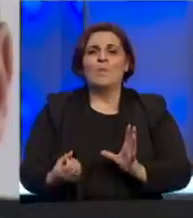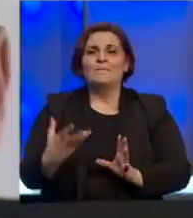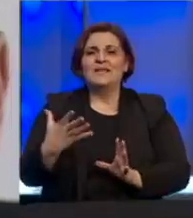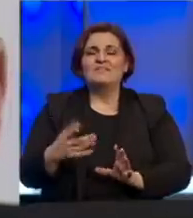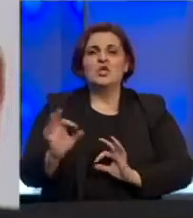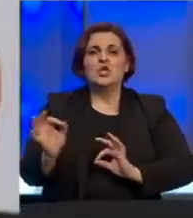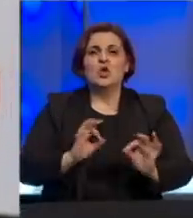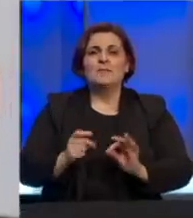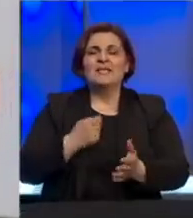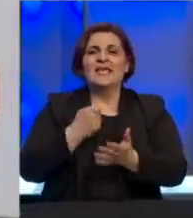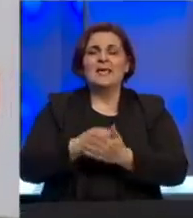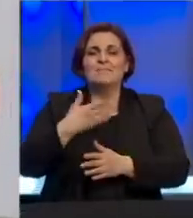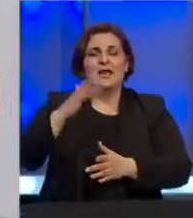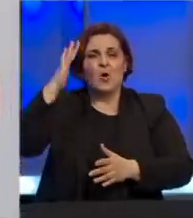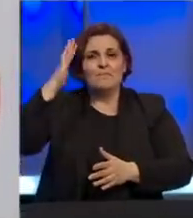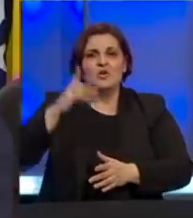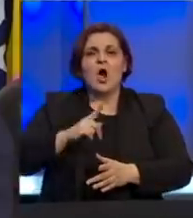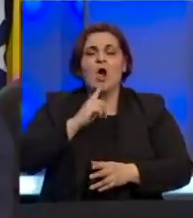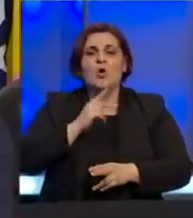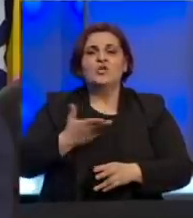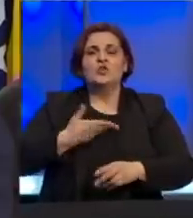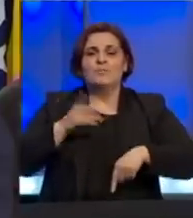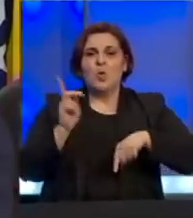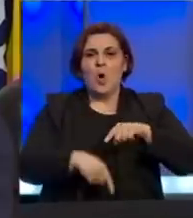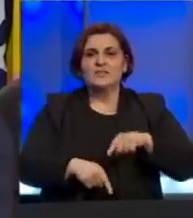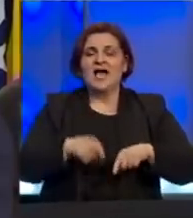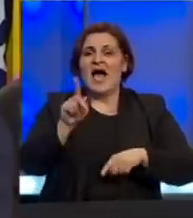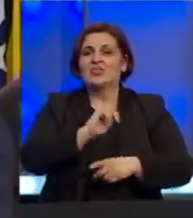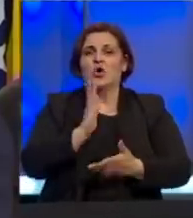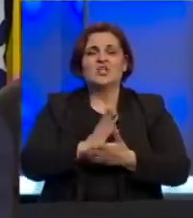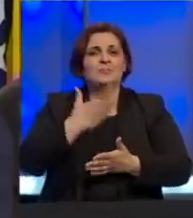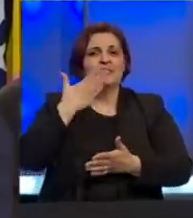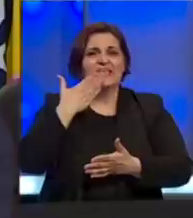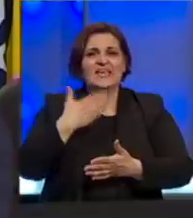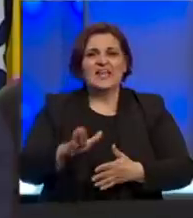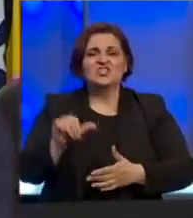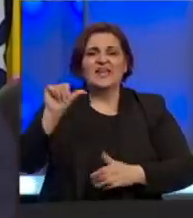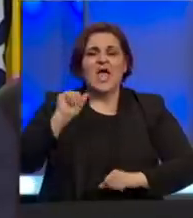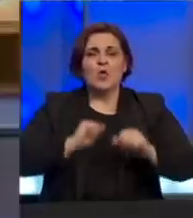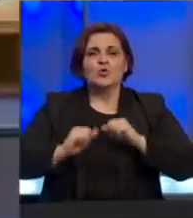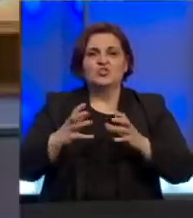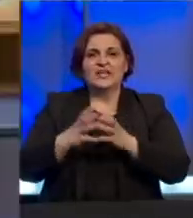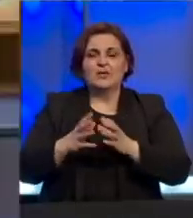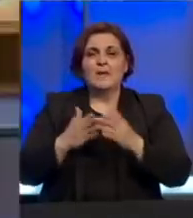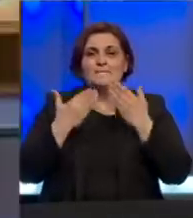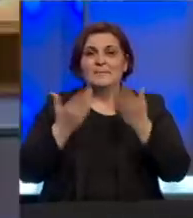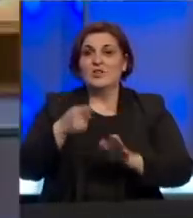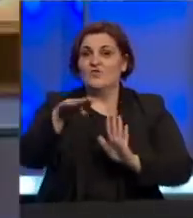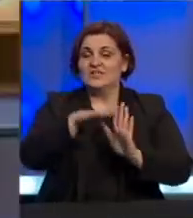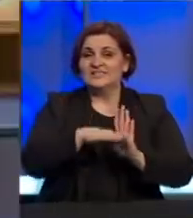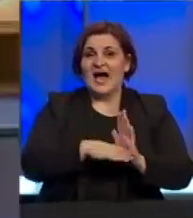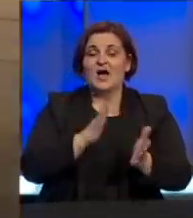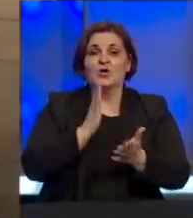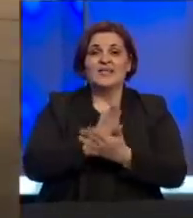te osigurati naknade preko biroa svima koji ostanu bez posla, a da to neće biti na štetu najugroženih kategorija. Prijedlog ovog zakona